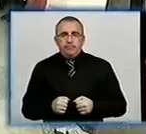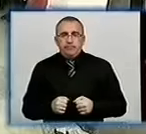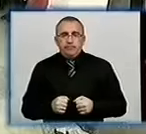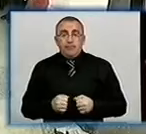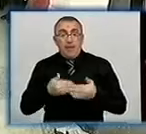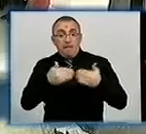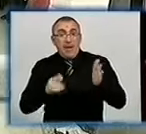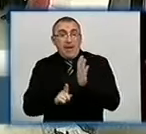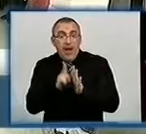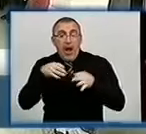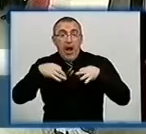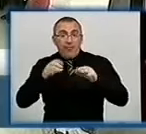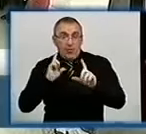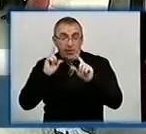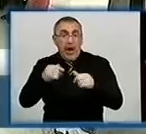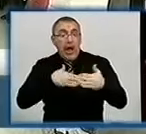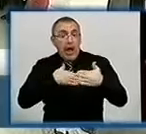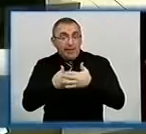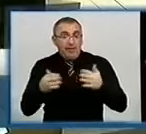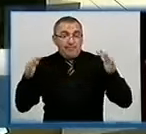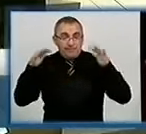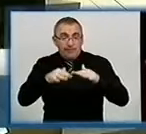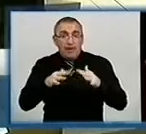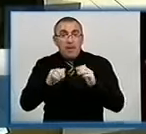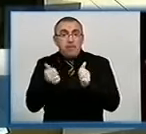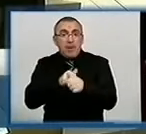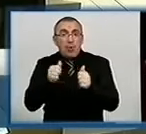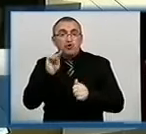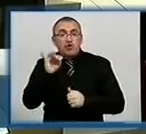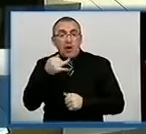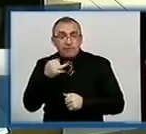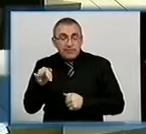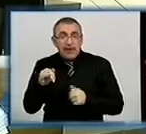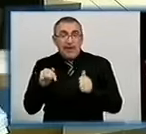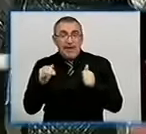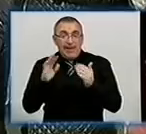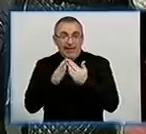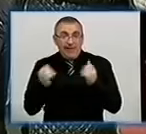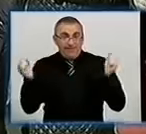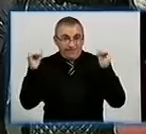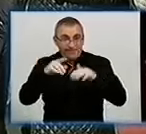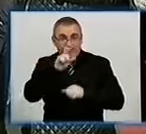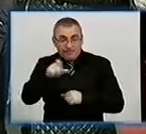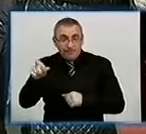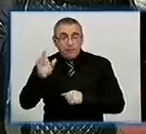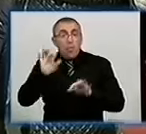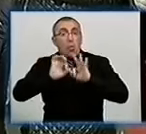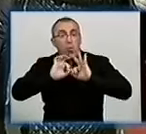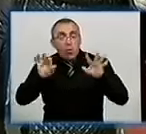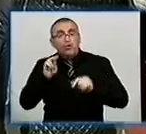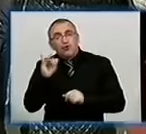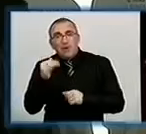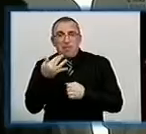Перед початком автопробігу активісти збираються в бібліотеці Чижевського. Книгозбірня стала одним з пунктів акції, адже може поінформувати